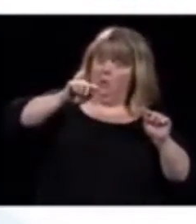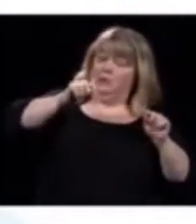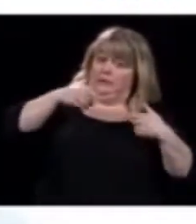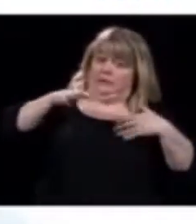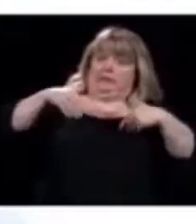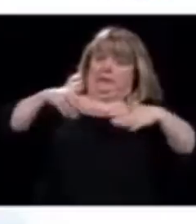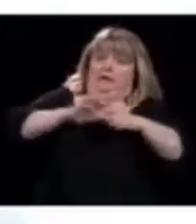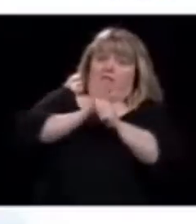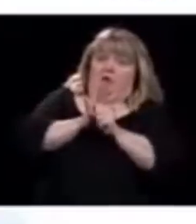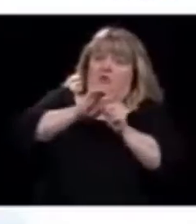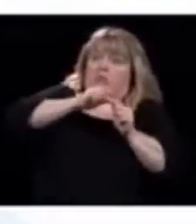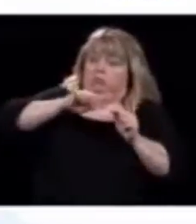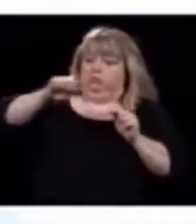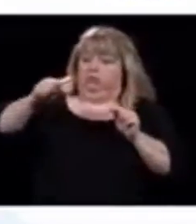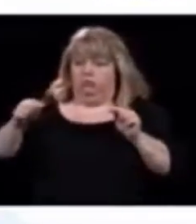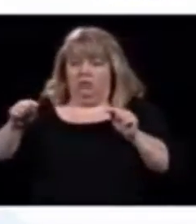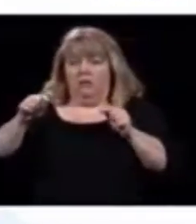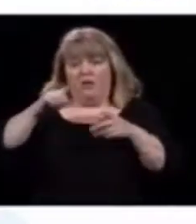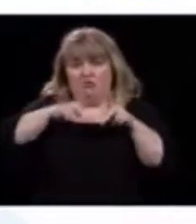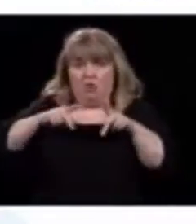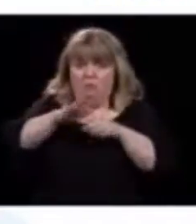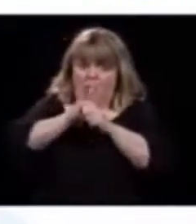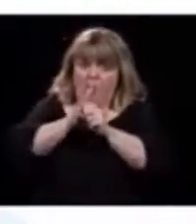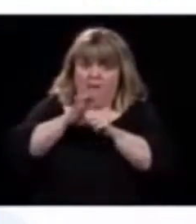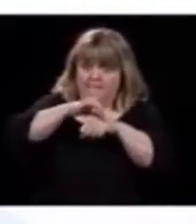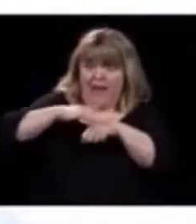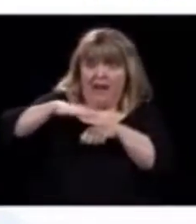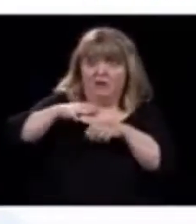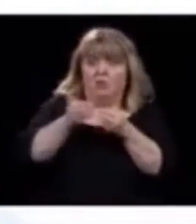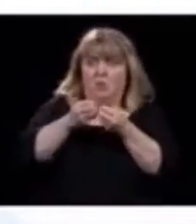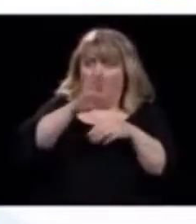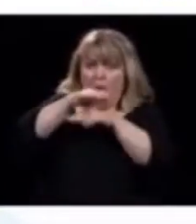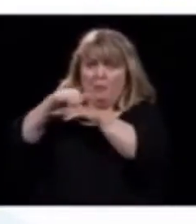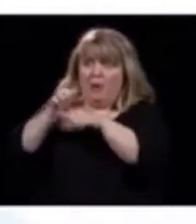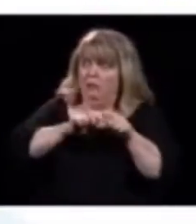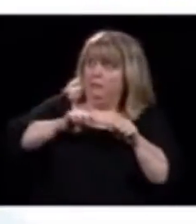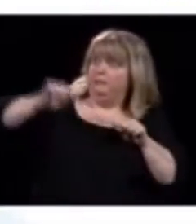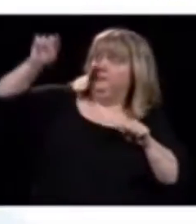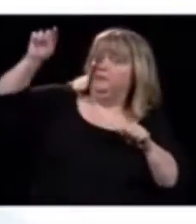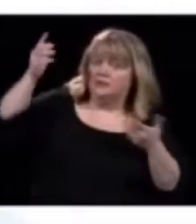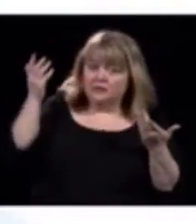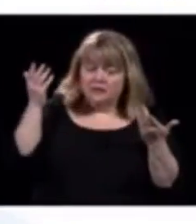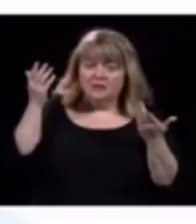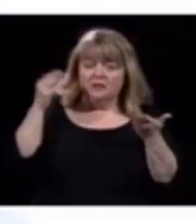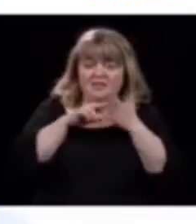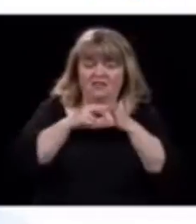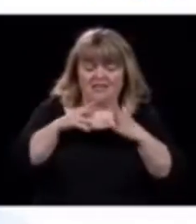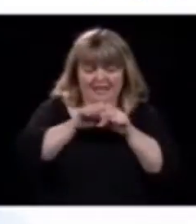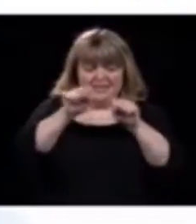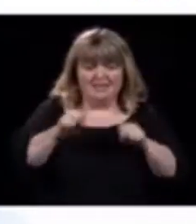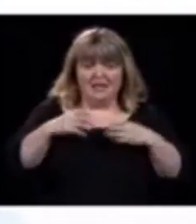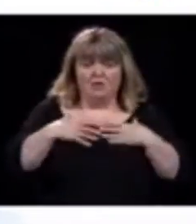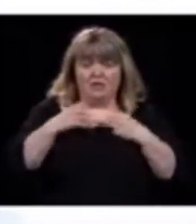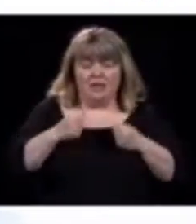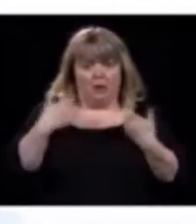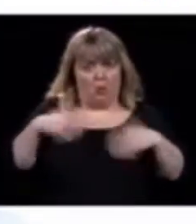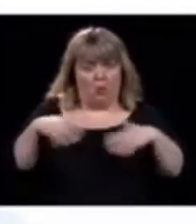du virus, puis tout le monde est malade. Puis là-dedans, il y a beaucoup qui meurent, puis notre système de santé, il va être attaché.